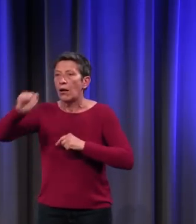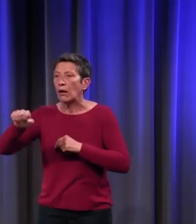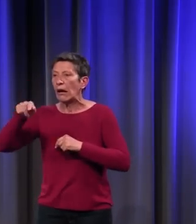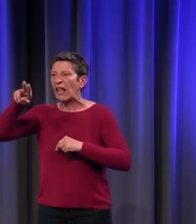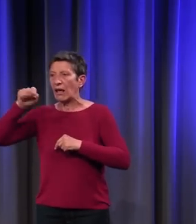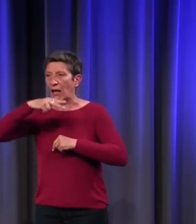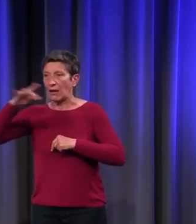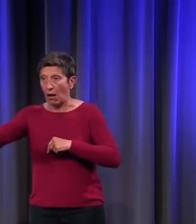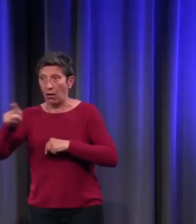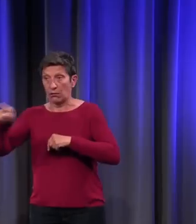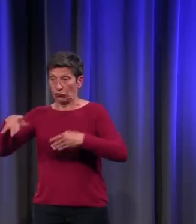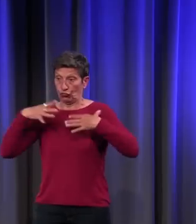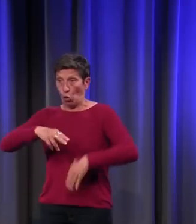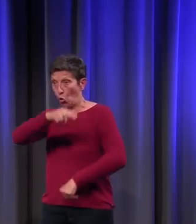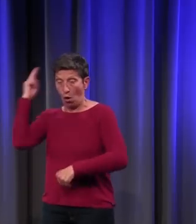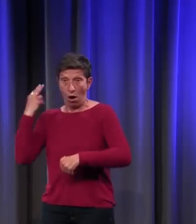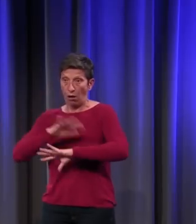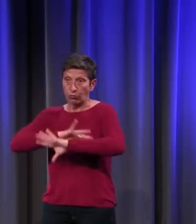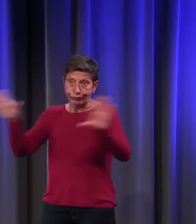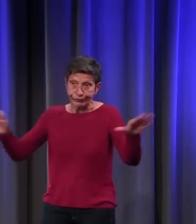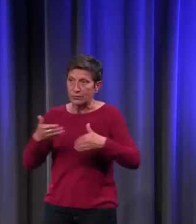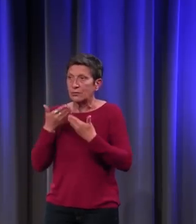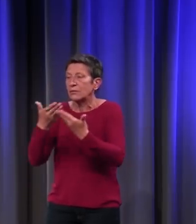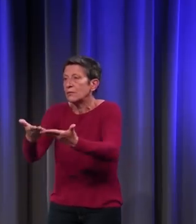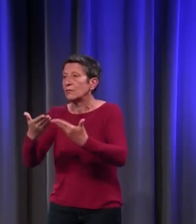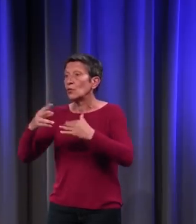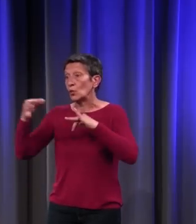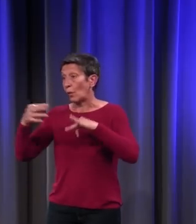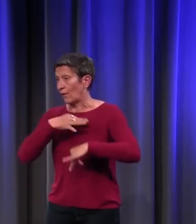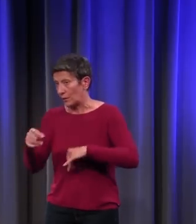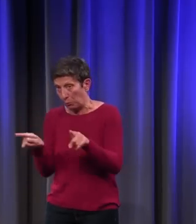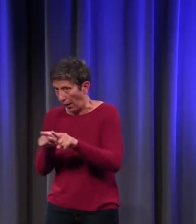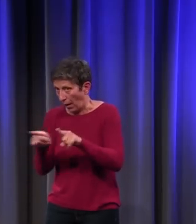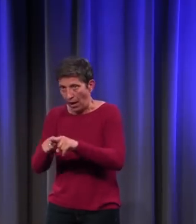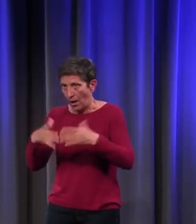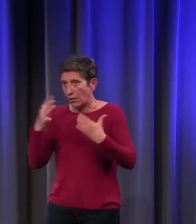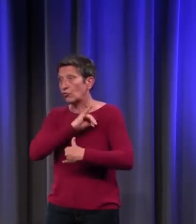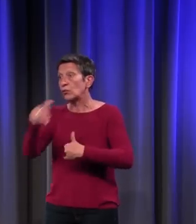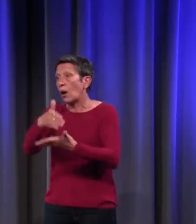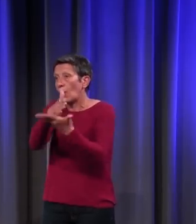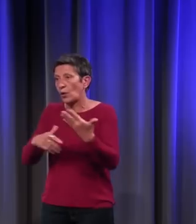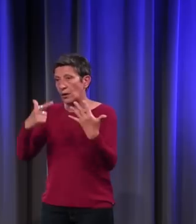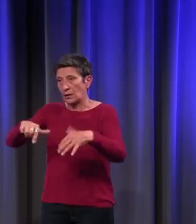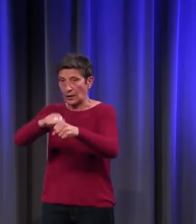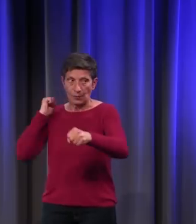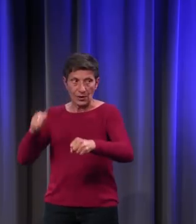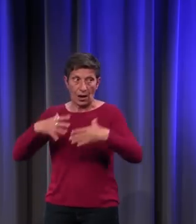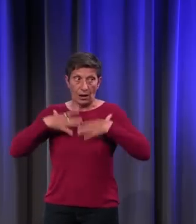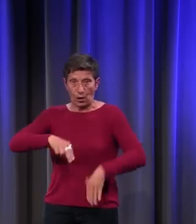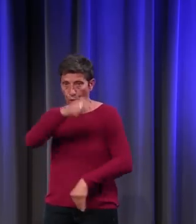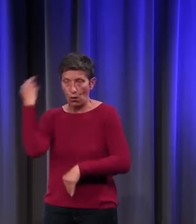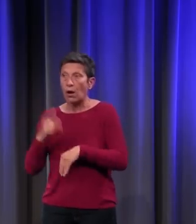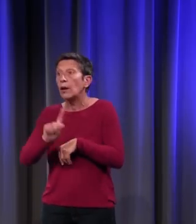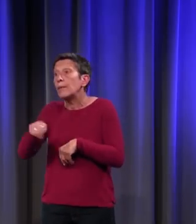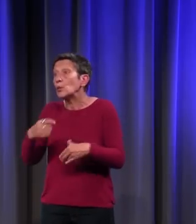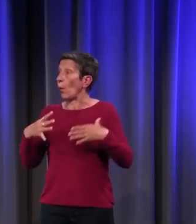fils Philippe II, encore plus souvent que lui, si je puis dire, ça dure jusqu'au milieu du XVIIe siècle. Évidemment, ça concerne le